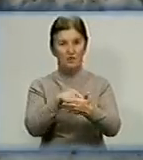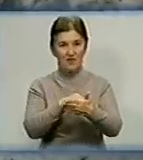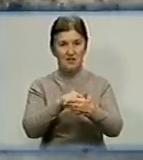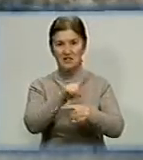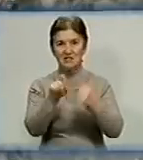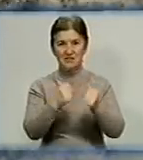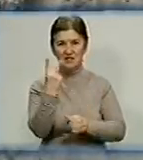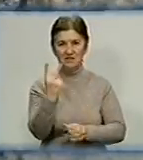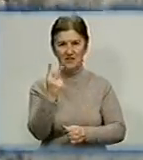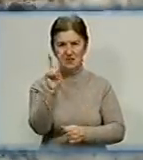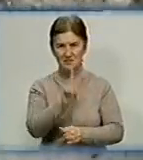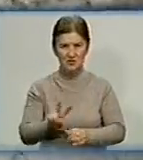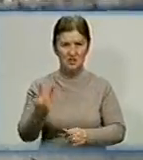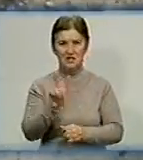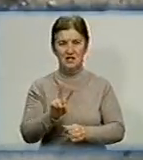за дві години.